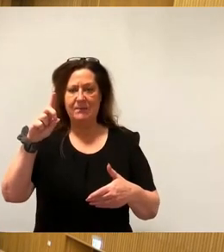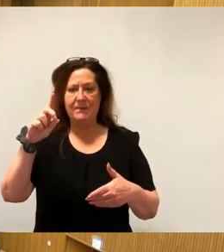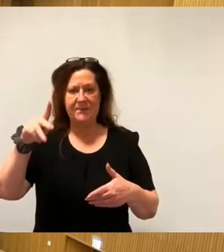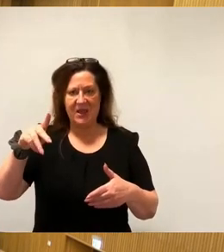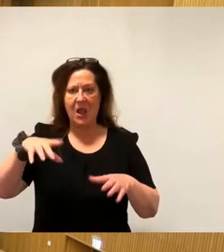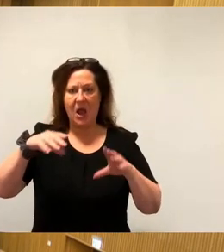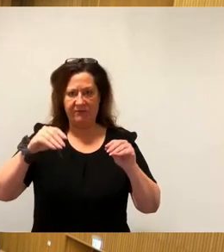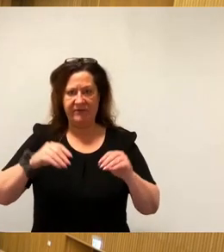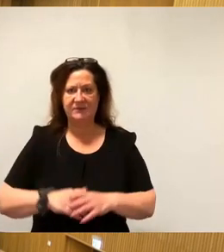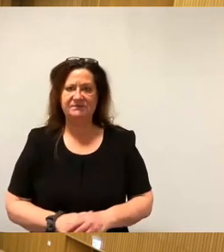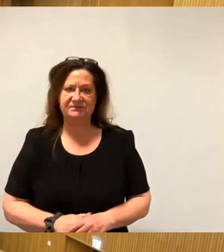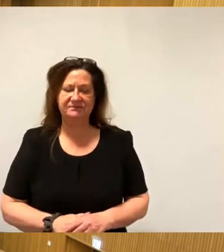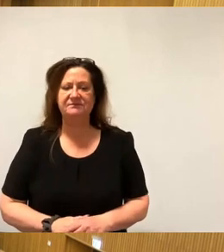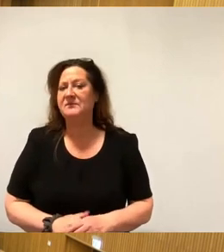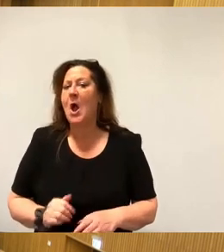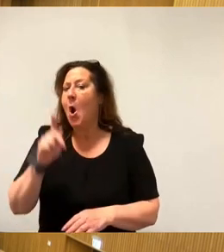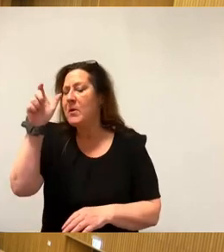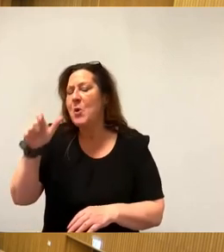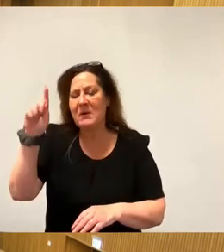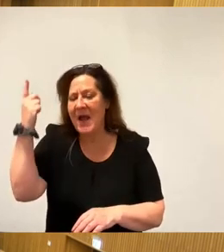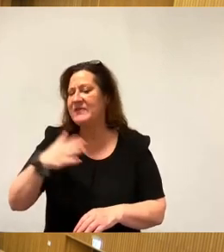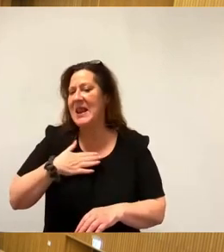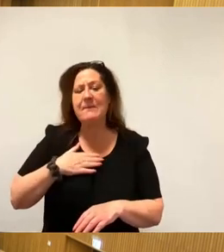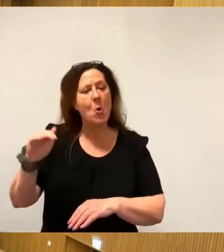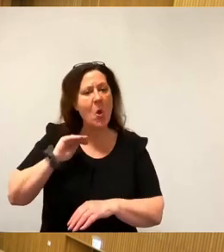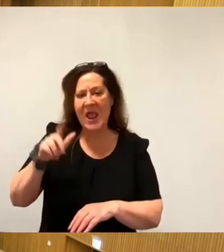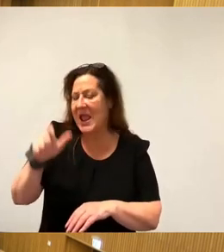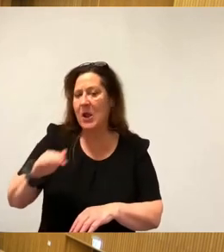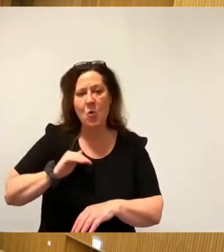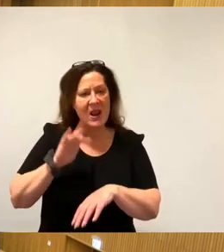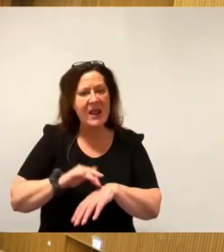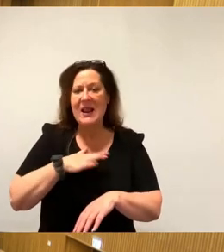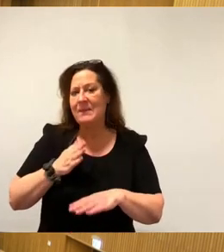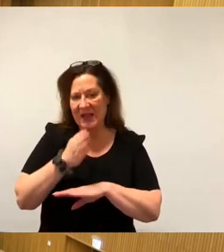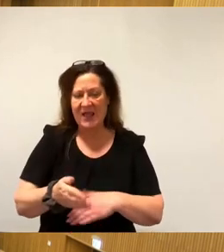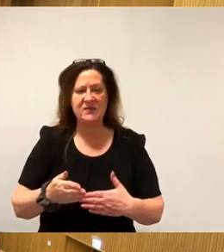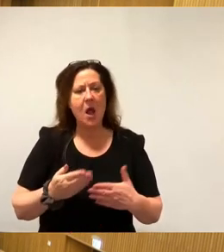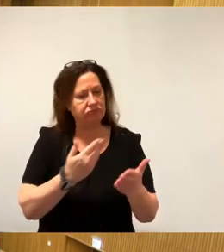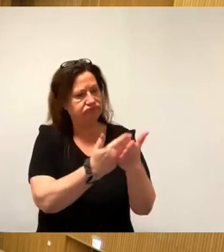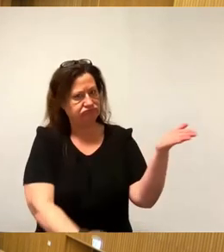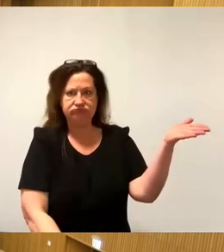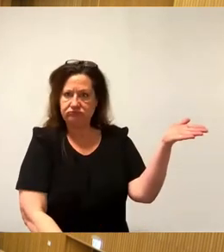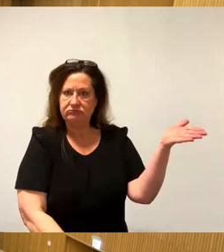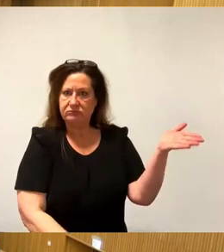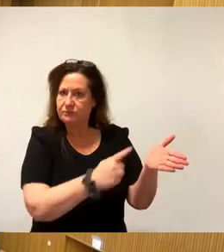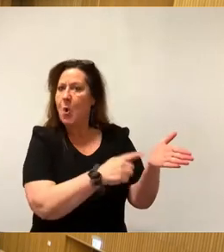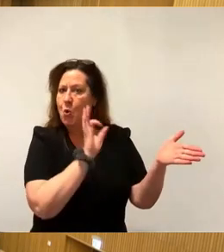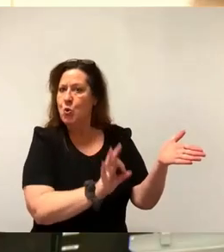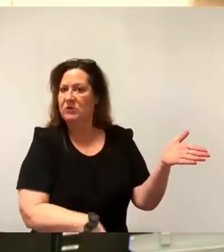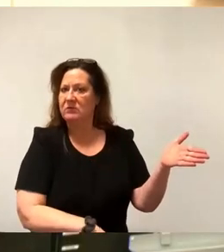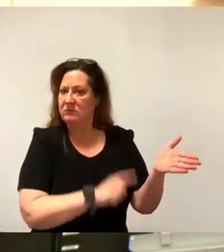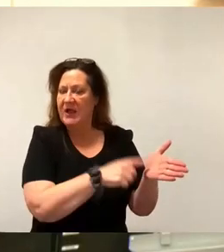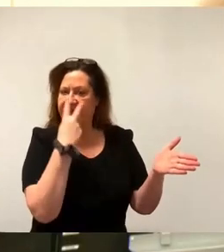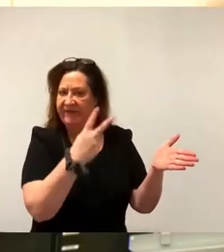Herr Oberbürgermeister, liebe Kolleginnen und Kollegen, liebe Gäste, die Vorlage ist gut und sie ist wichtig, denn sie bedeutet nichts weniger